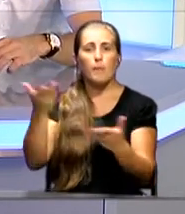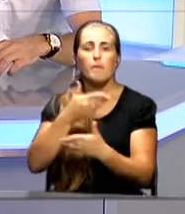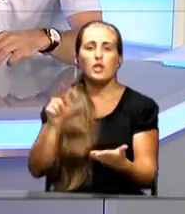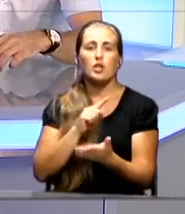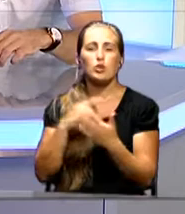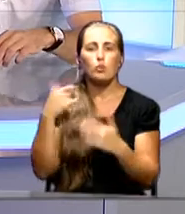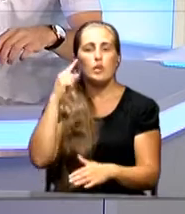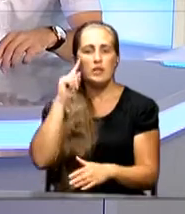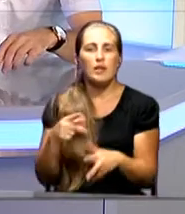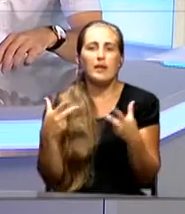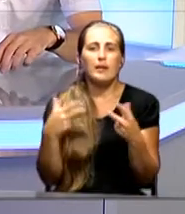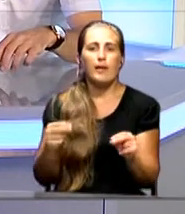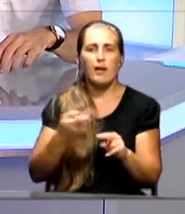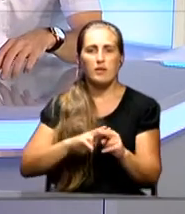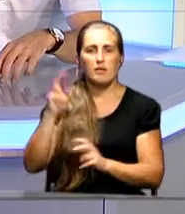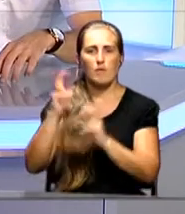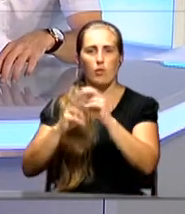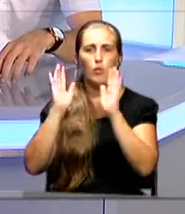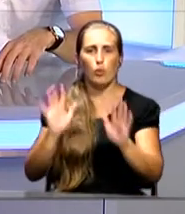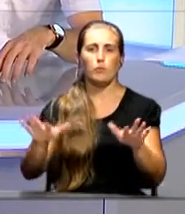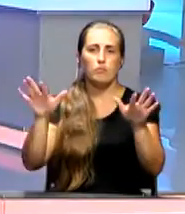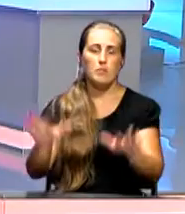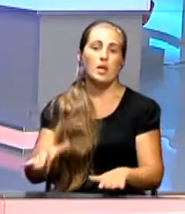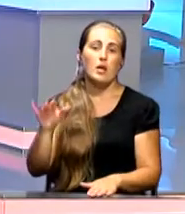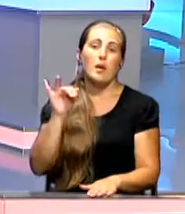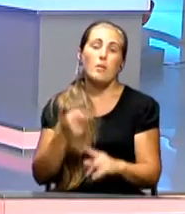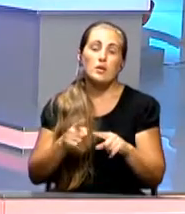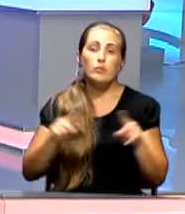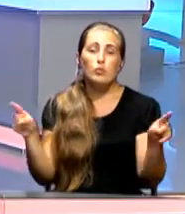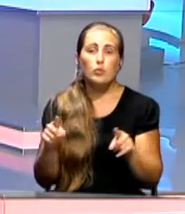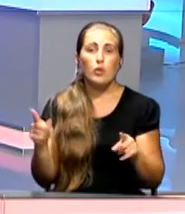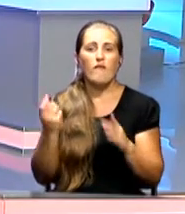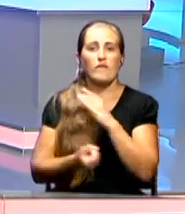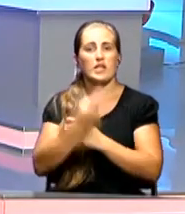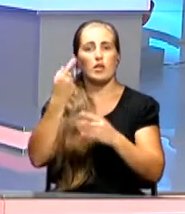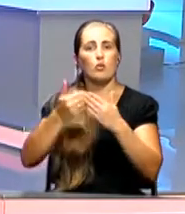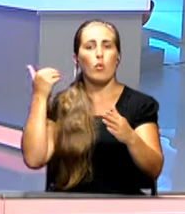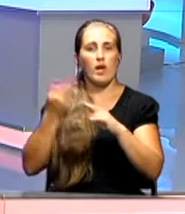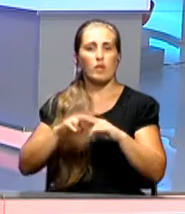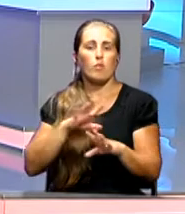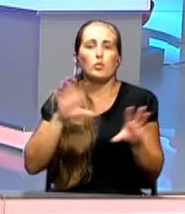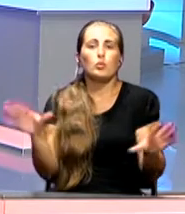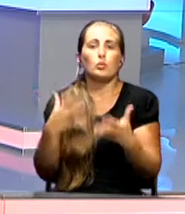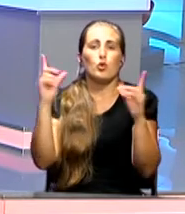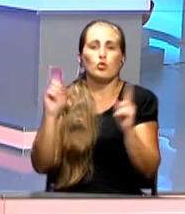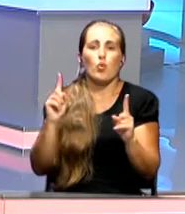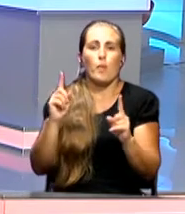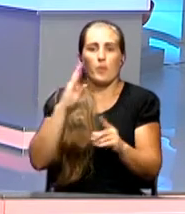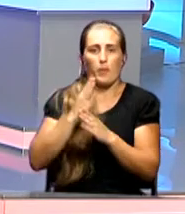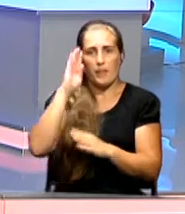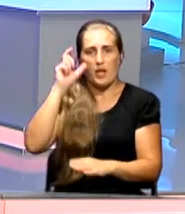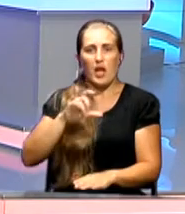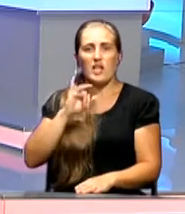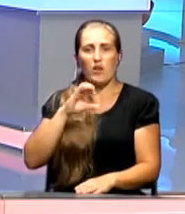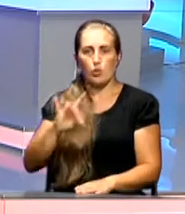знать, где эти заводы будут находиться, потому что возникали до этого, скажем так, случаи, что инвестор, допустим, хотел в одном